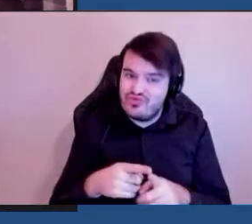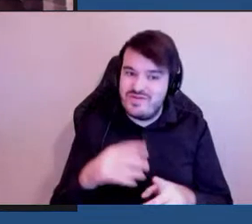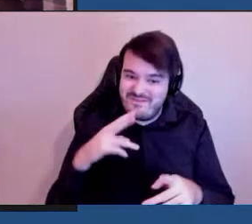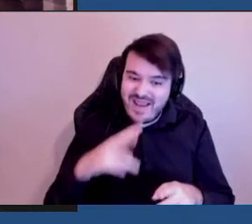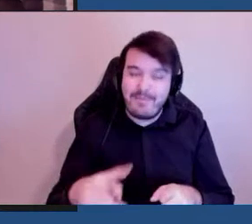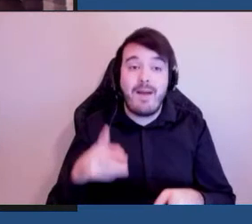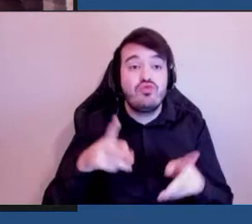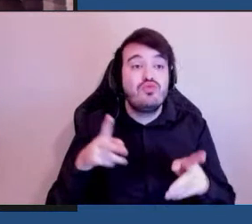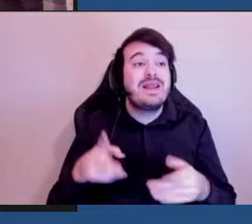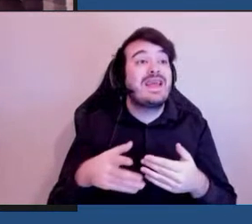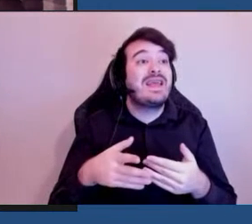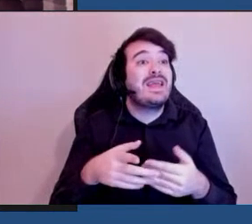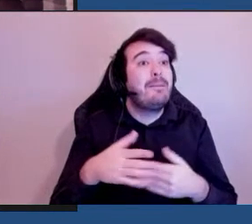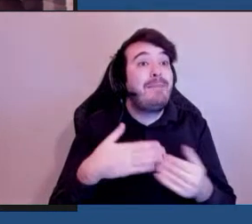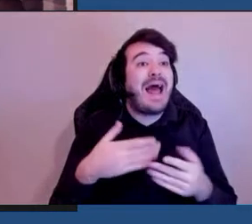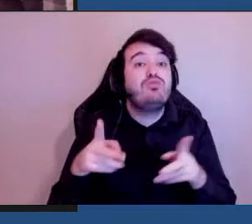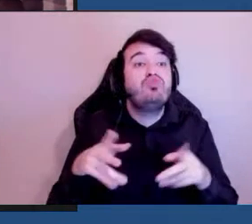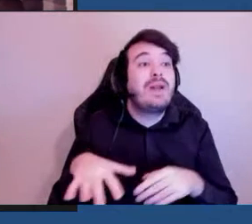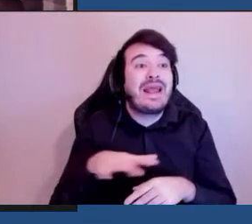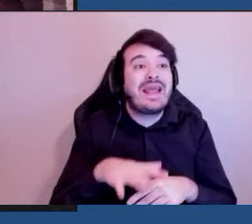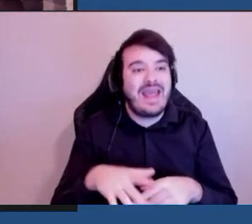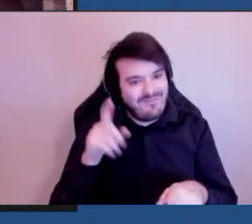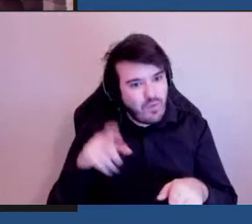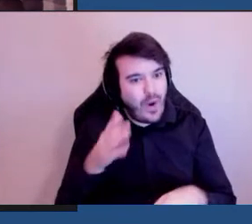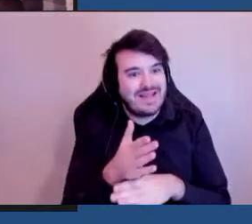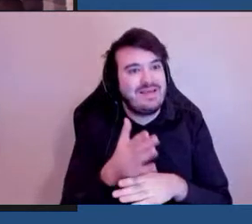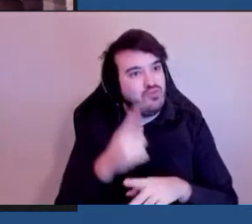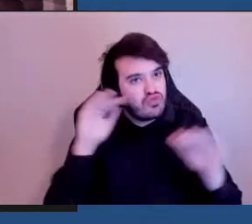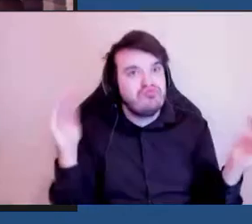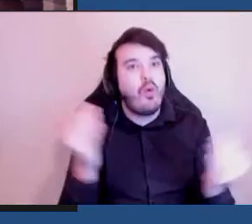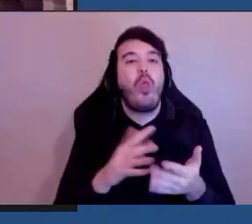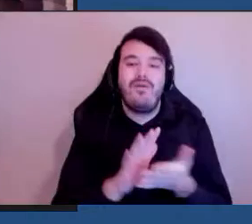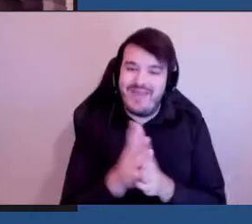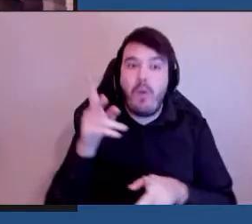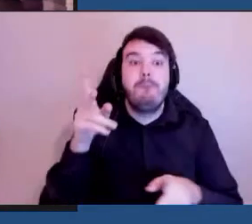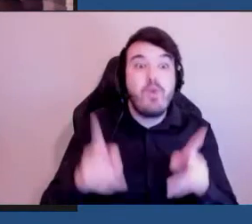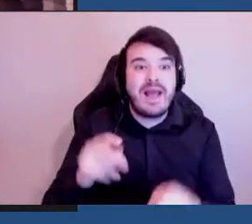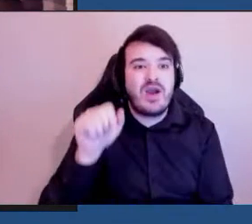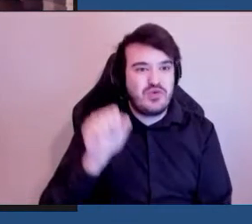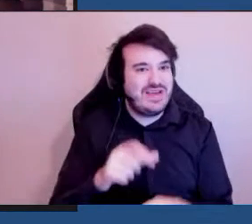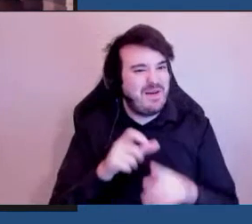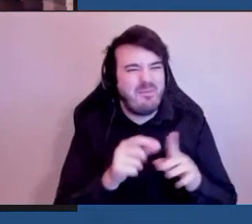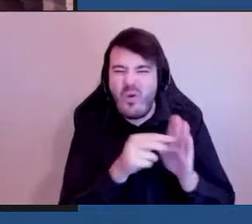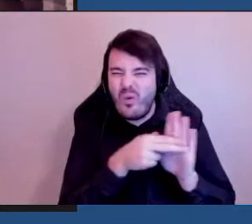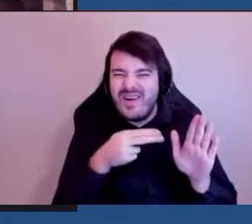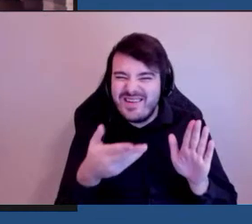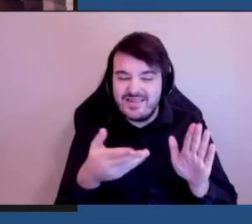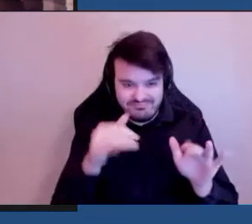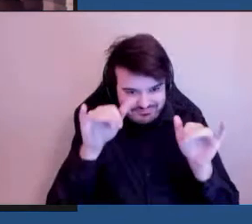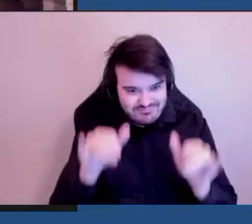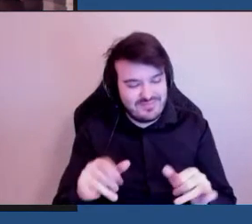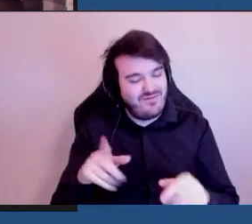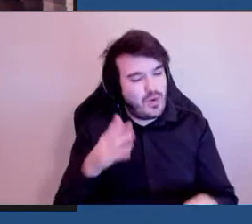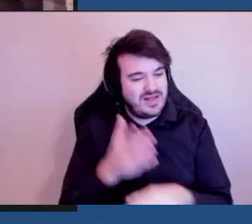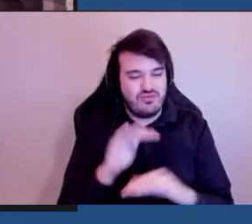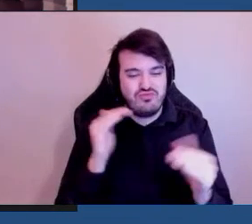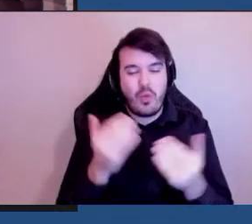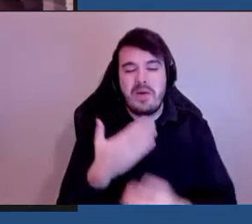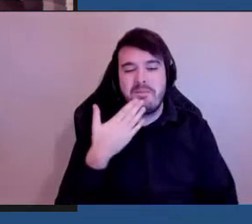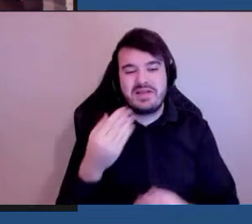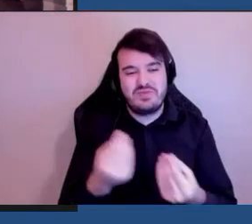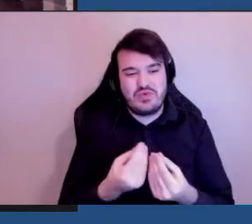'espace public ne peut pas vraiment être public, sauf si c'est accessible à tous. Merci beaucoup.